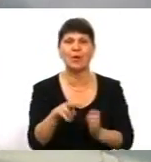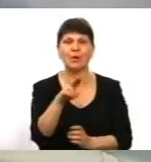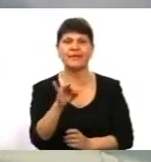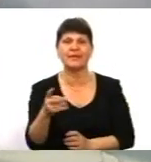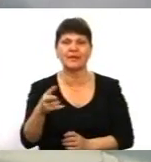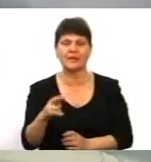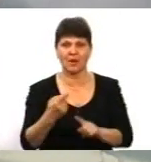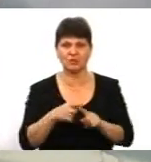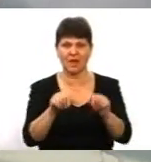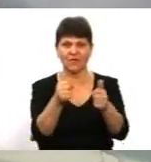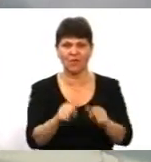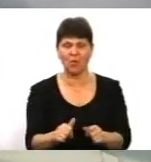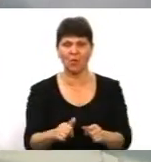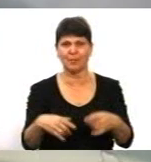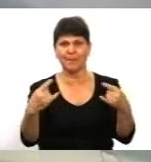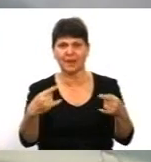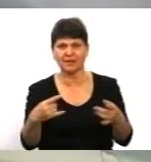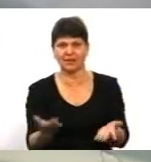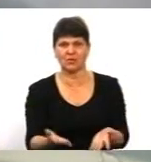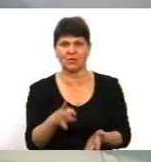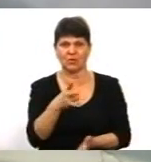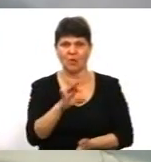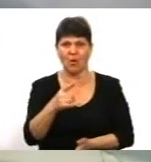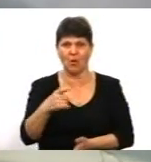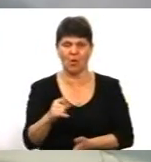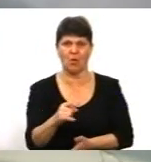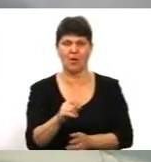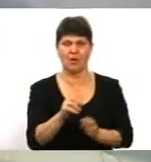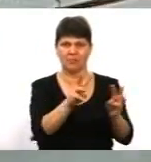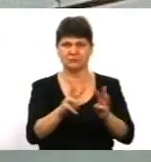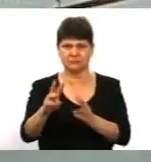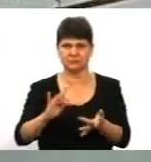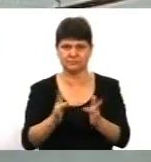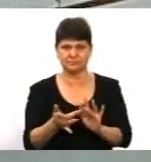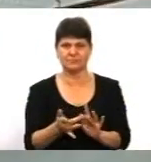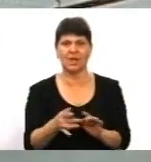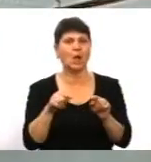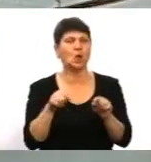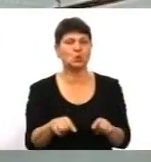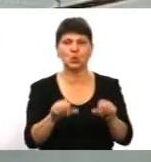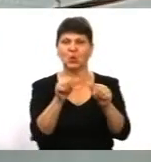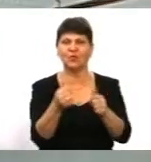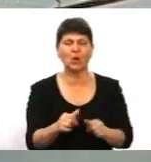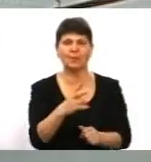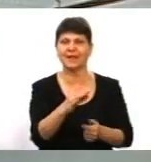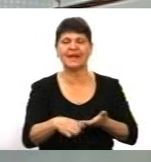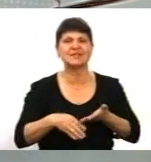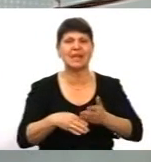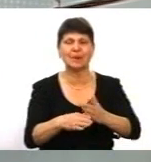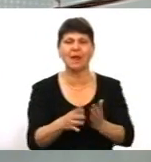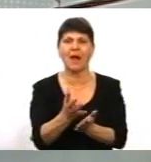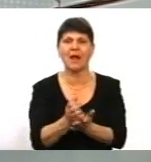медійну площину, навіть площину соцмереж фактично. Тут форма не взаємодії кандидатів, тут форма поведінки